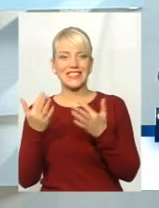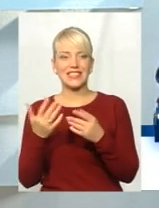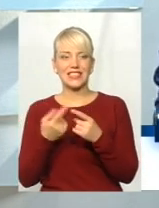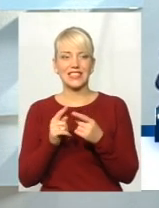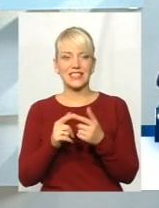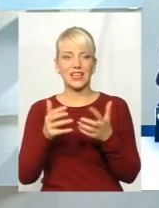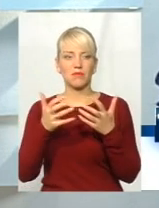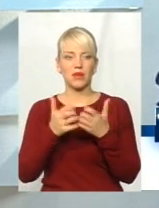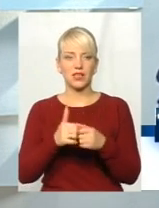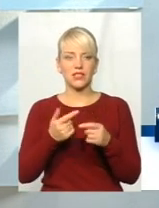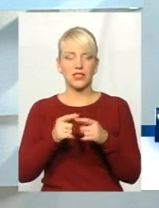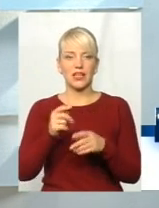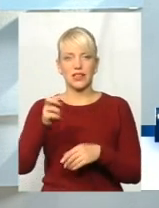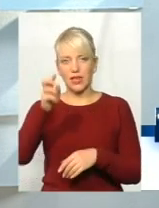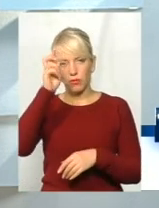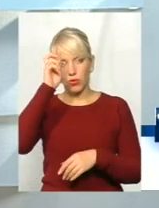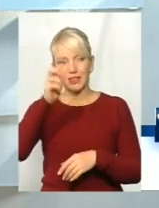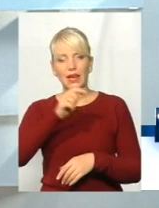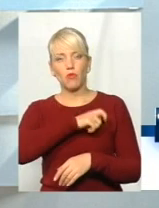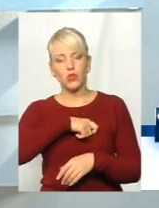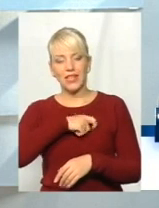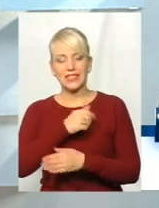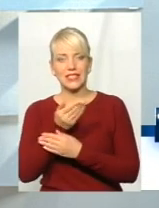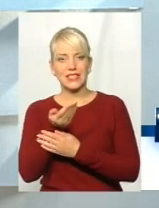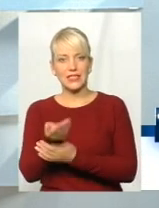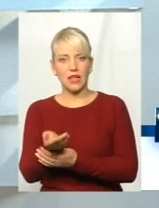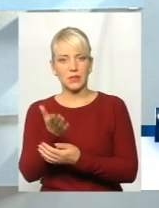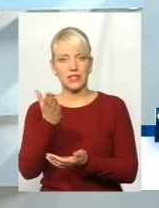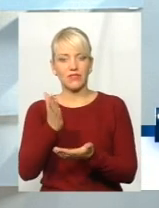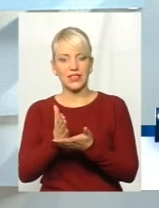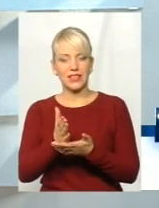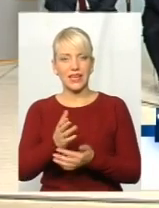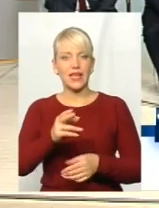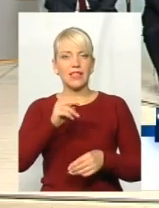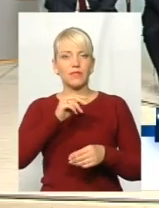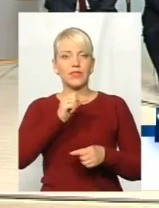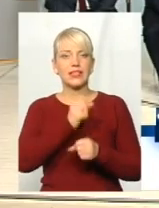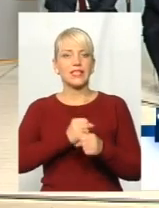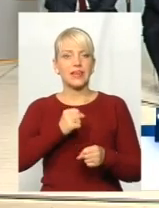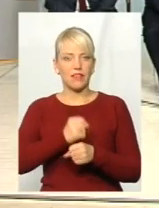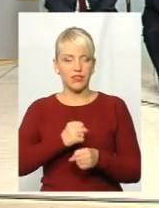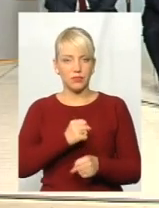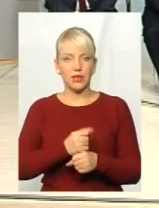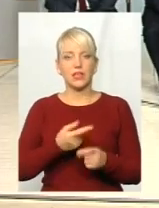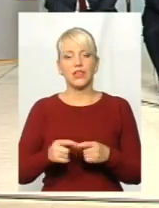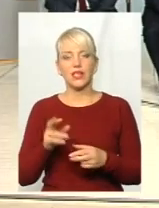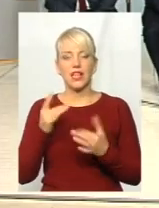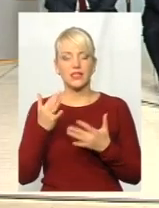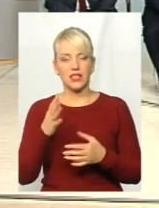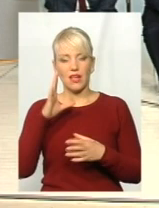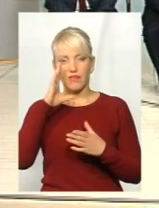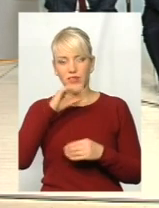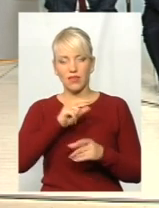механізм депутатських запитів є дієвим, і наскільки ефективно готують відповіді,